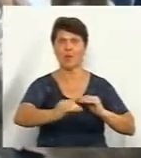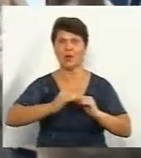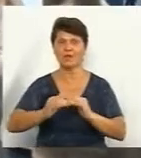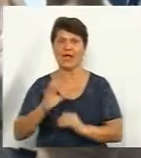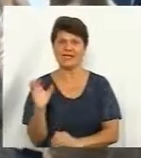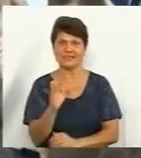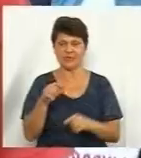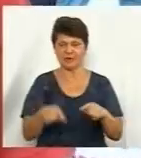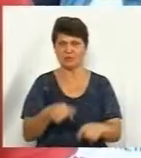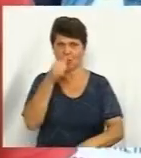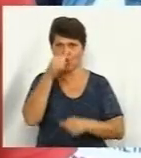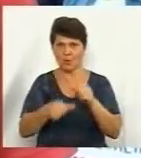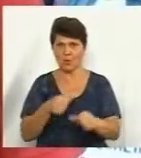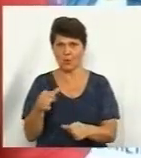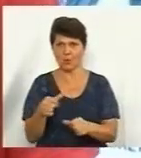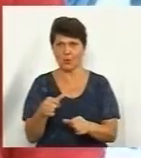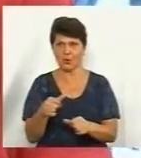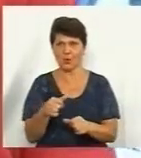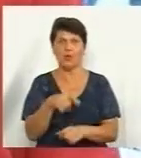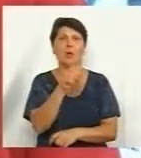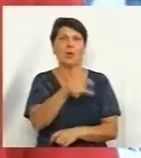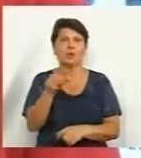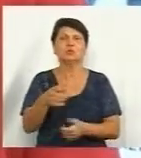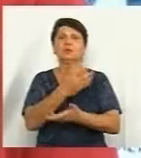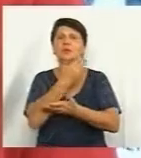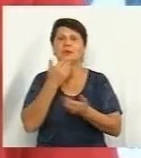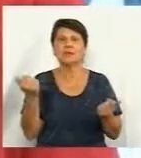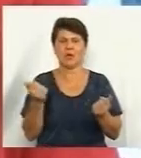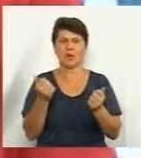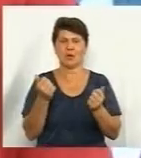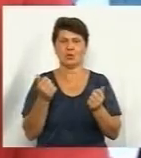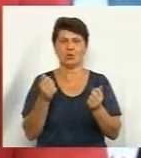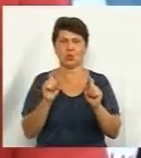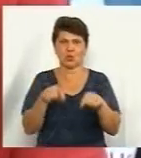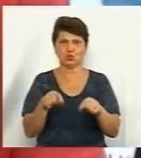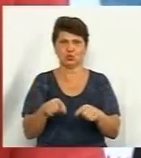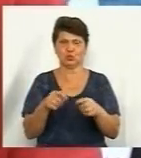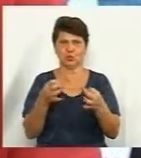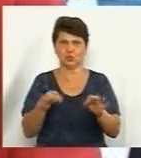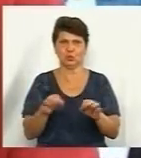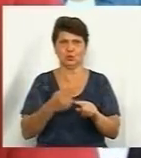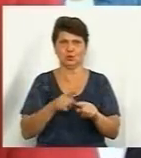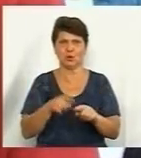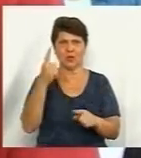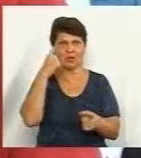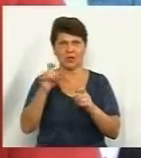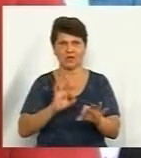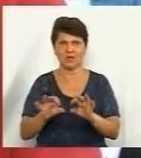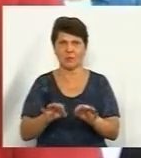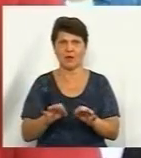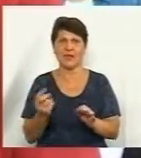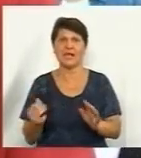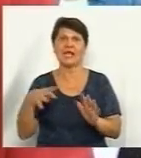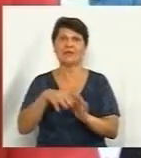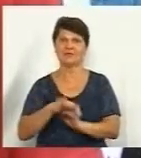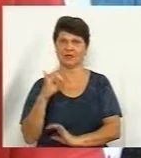серпня поточного року. 9 років люди не мають доступу до цієї інформації. І це, напевно, мінус тих, хто бажає щось будувати. Бо інвестор,